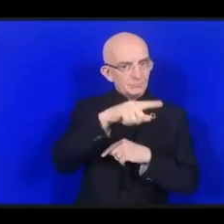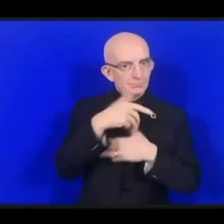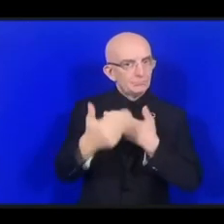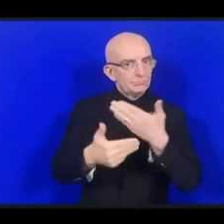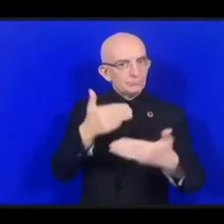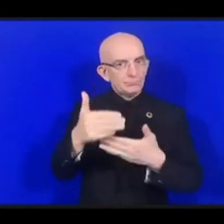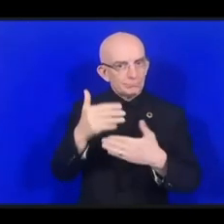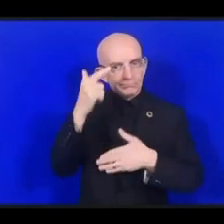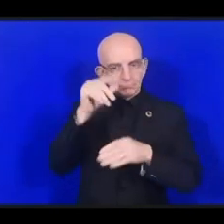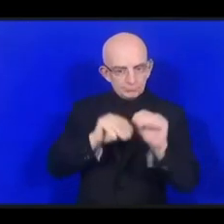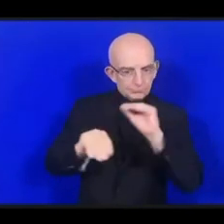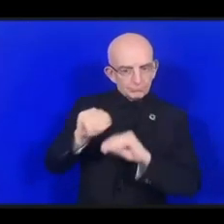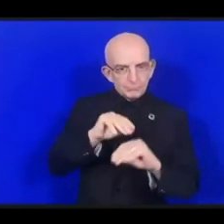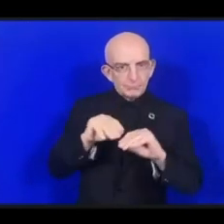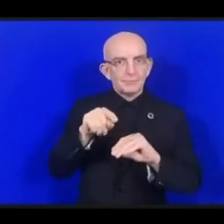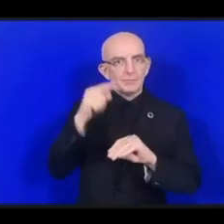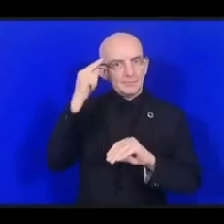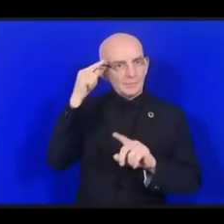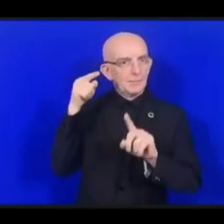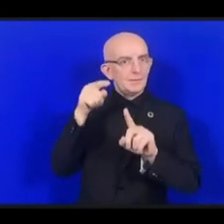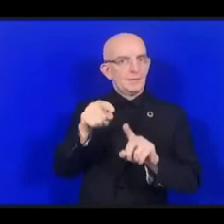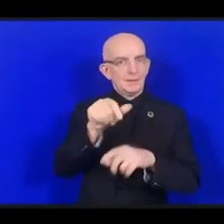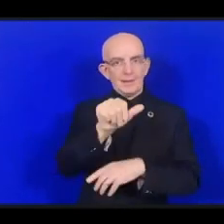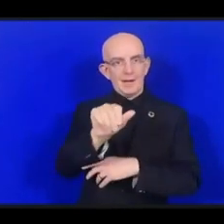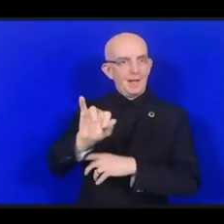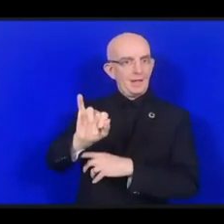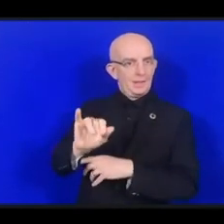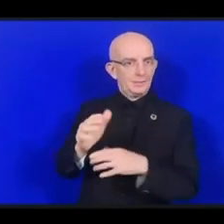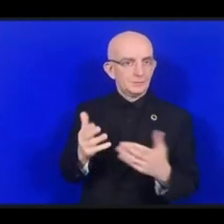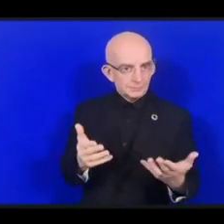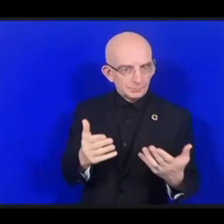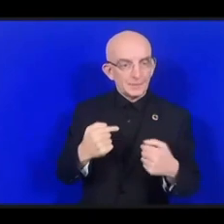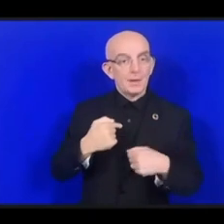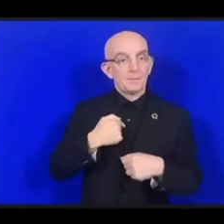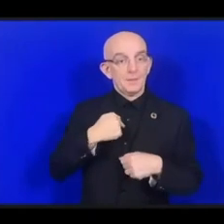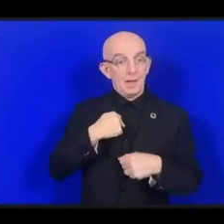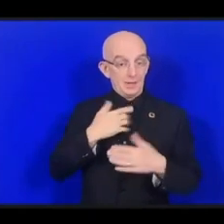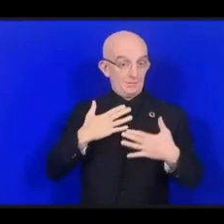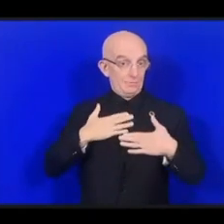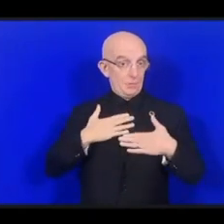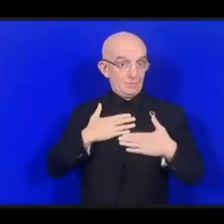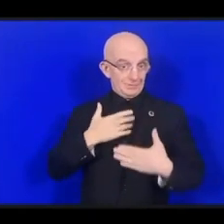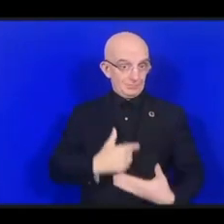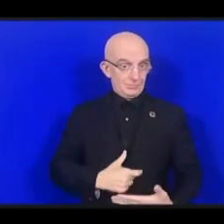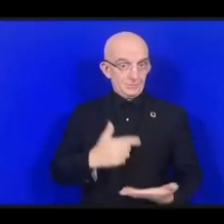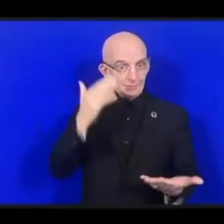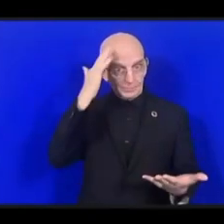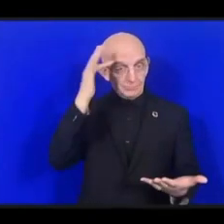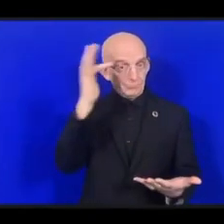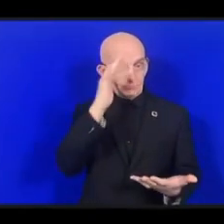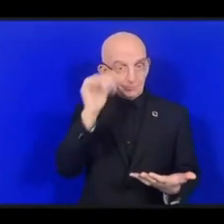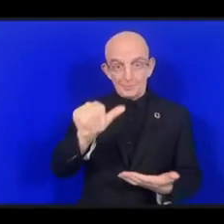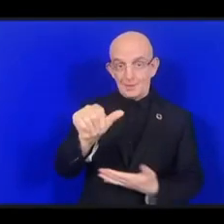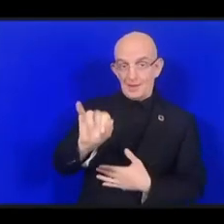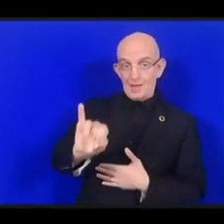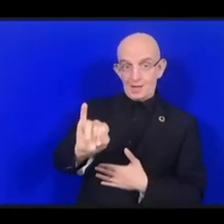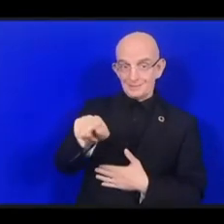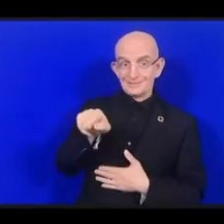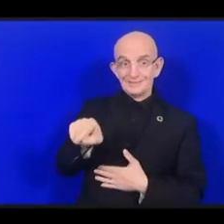искусственный интеллект не представляет из себя экзистенциальной угрозы будущему человечеству.